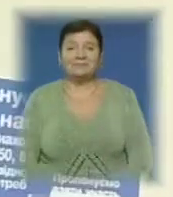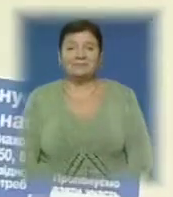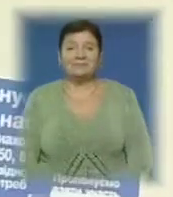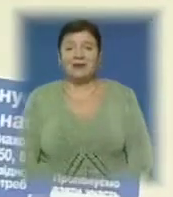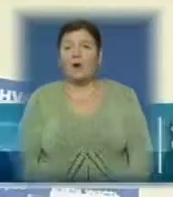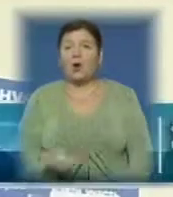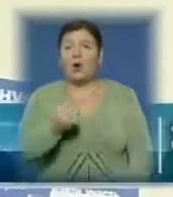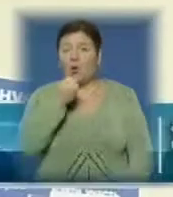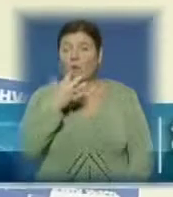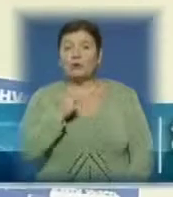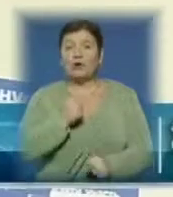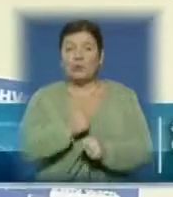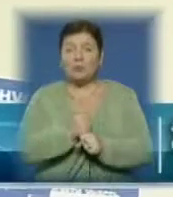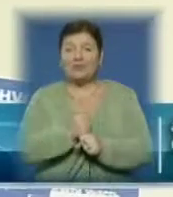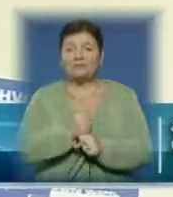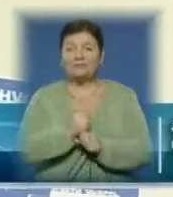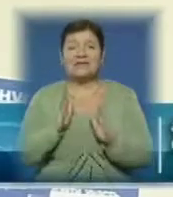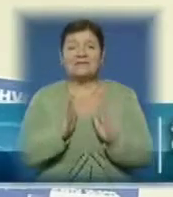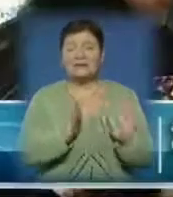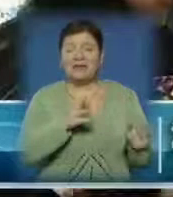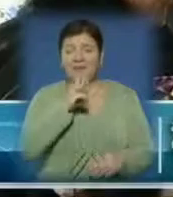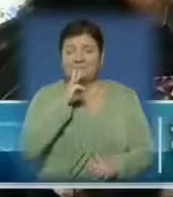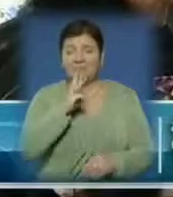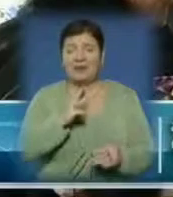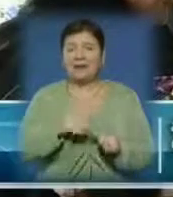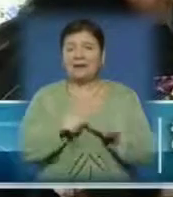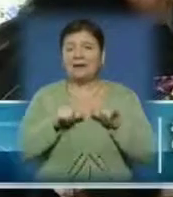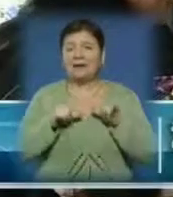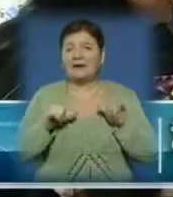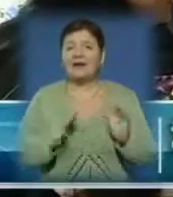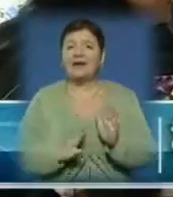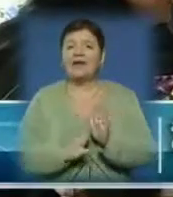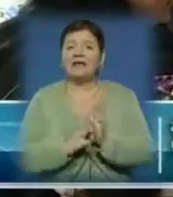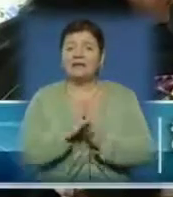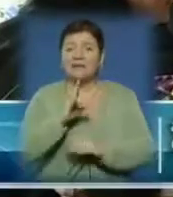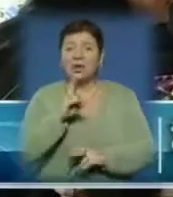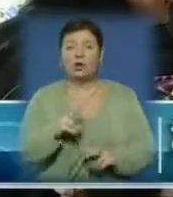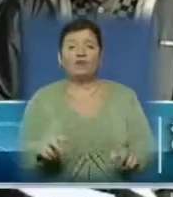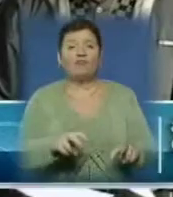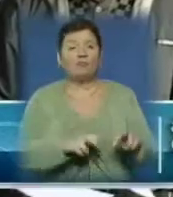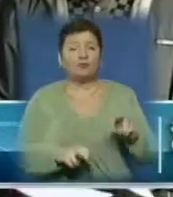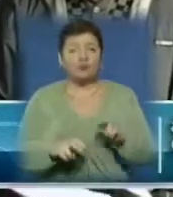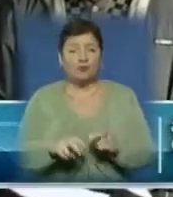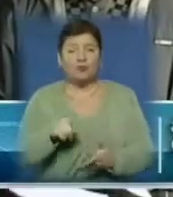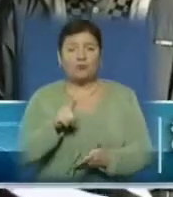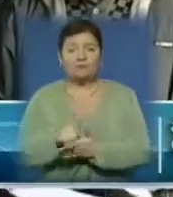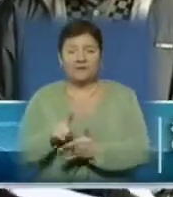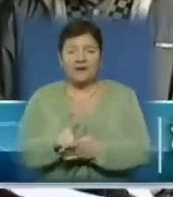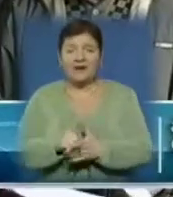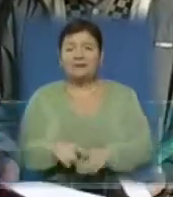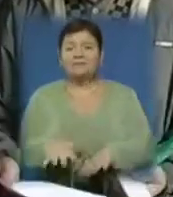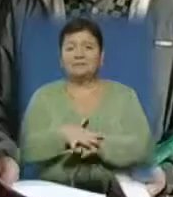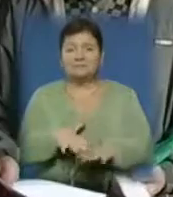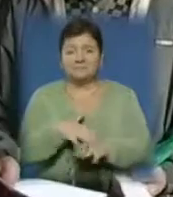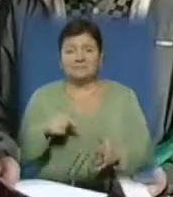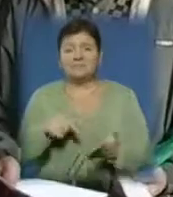Хороша робота, стабільна зарплата, кар'єрний ріст – усе це можливо для тих, хто у пошуку вакансій. Інформативні ярмарки проваляться